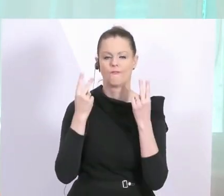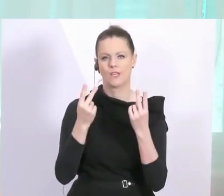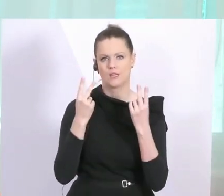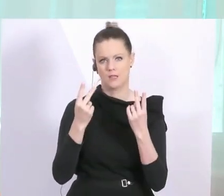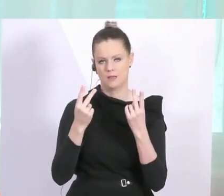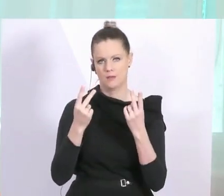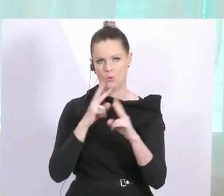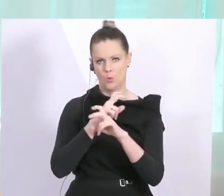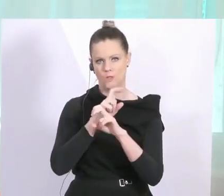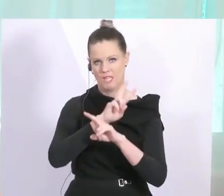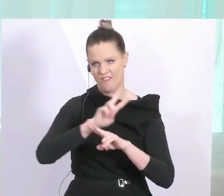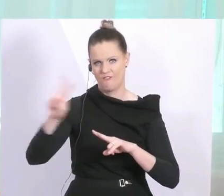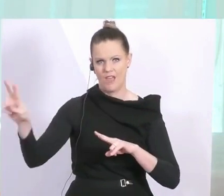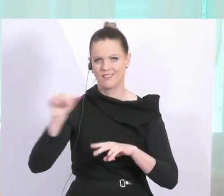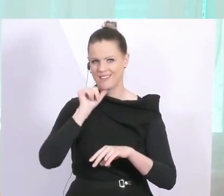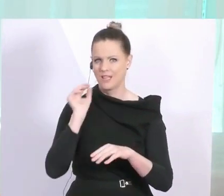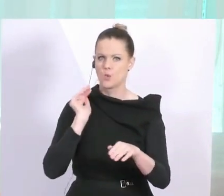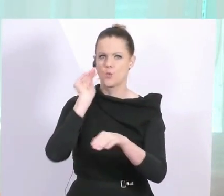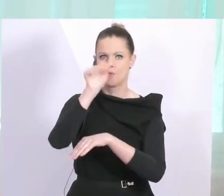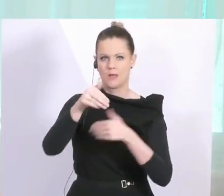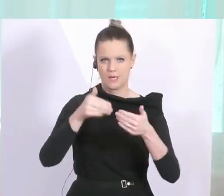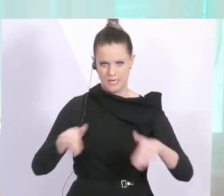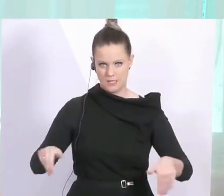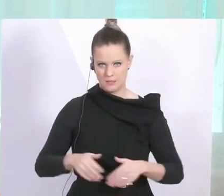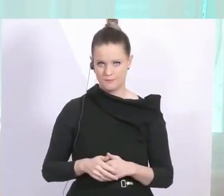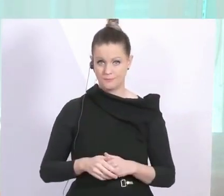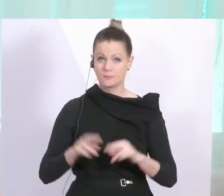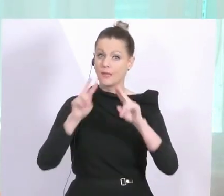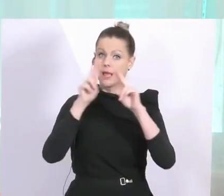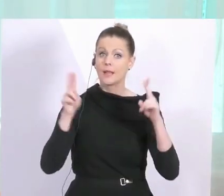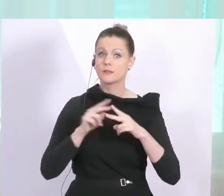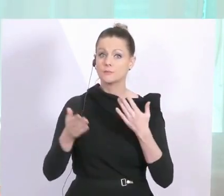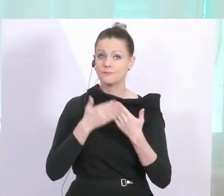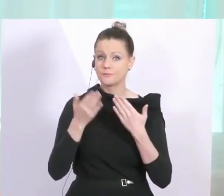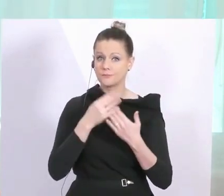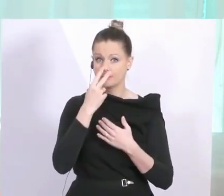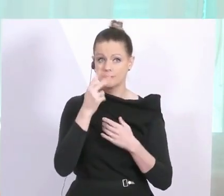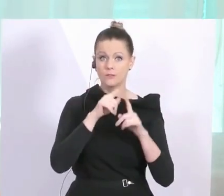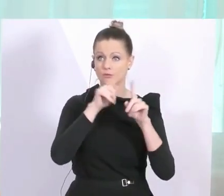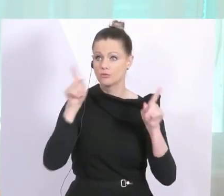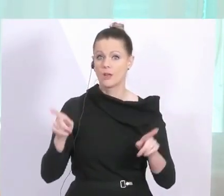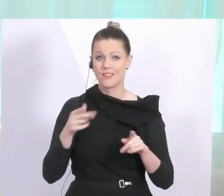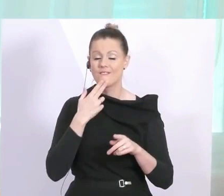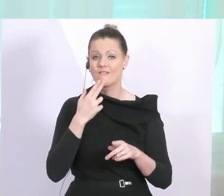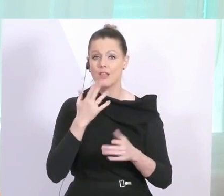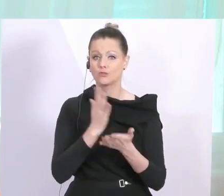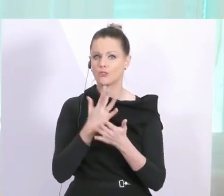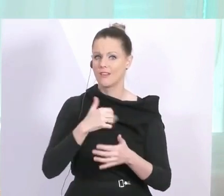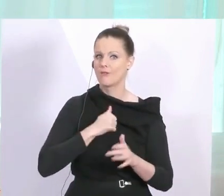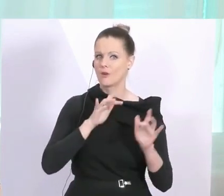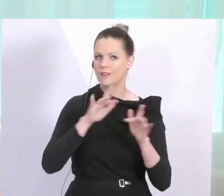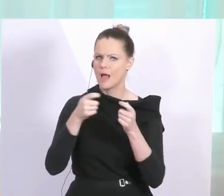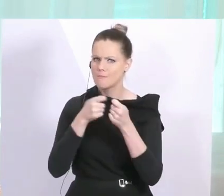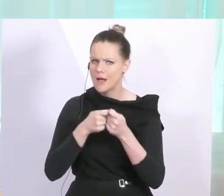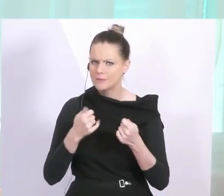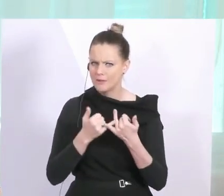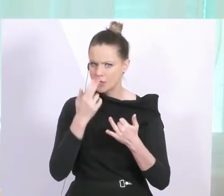österreichweit überschreiten. Und wenn wir uns internationale Beispiele ansehen. Wer war erfolgreich? Welche Maßnahmen gibt es da? Da